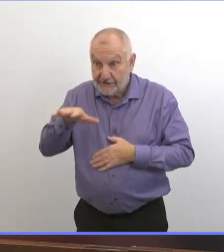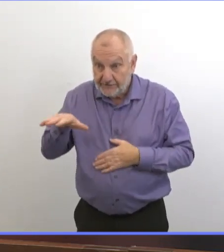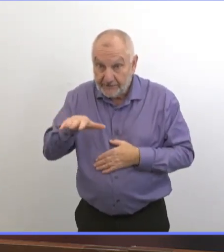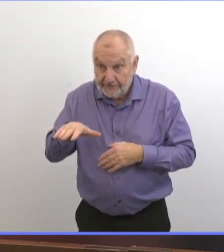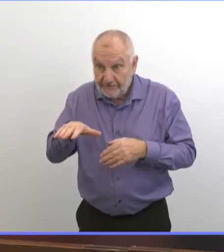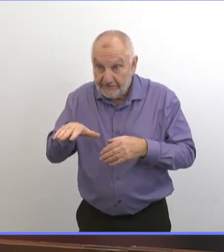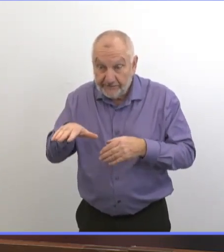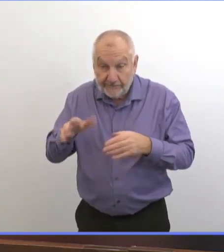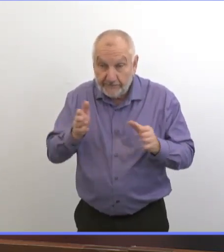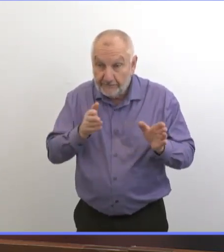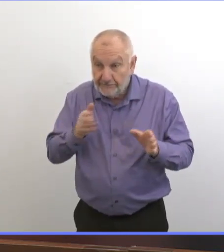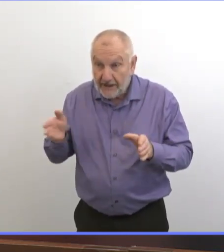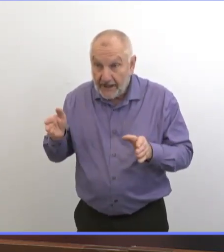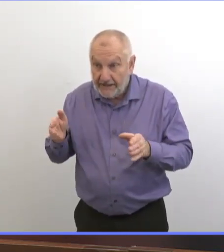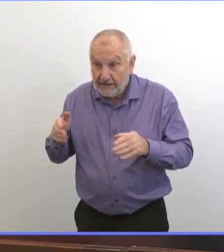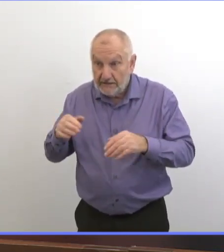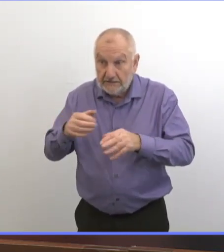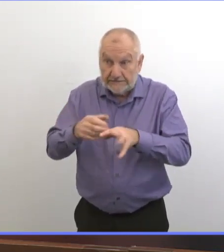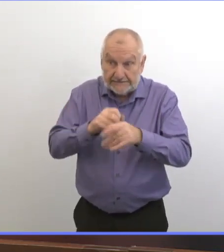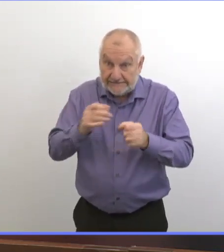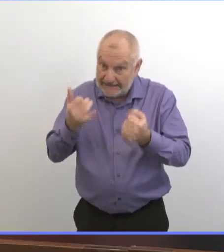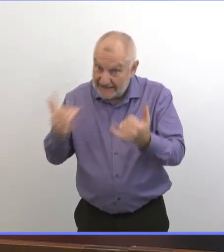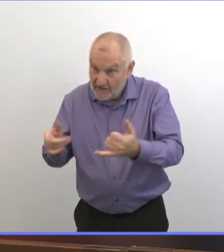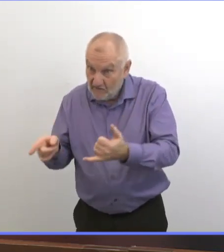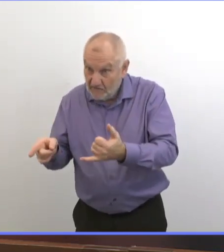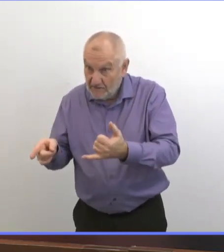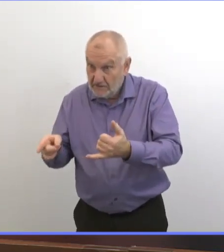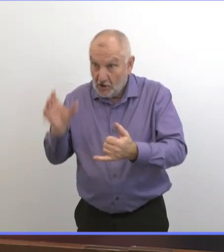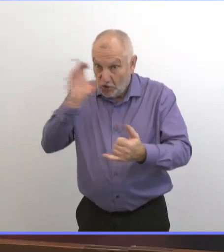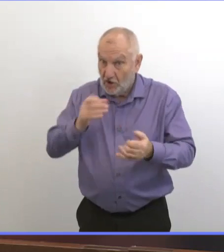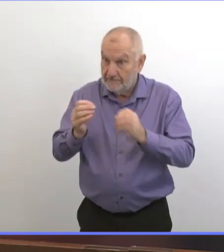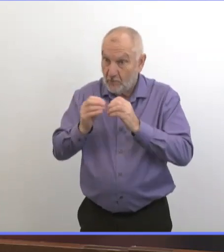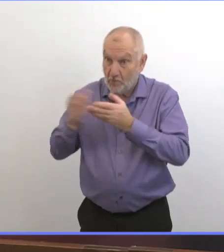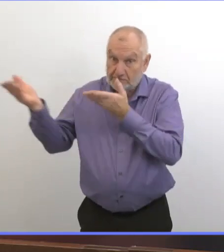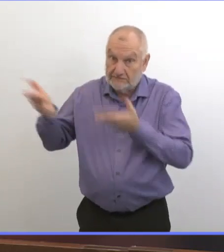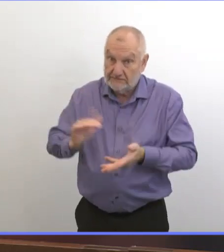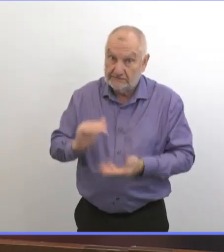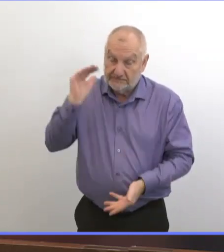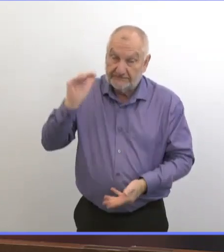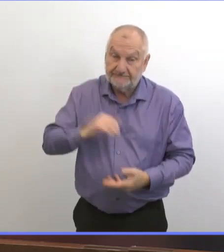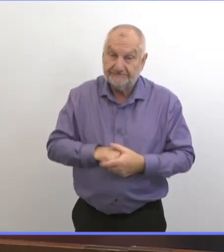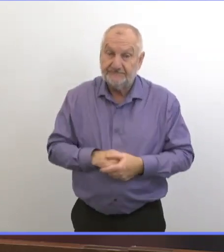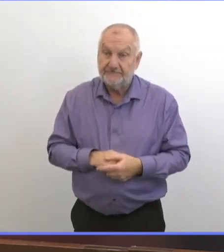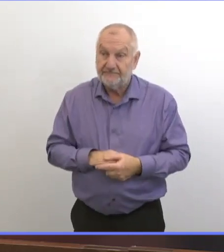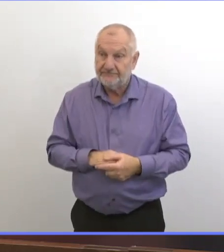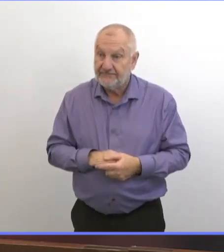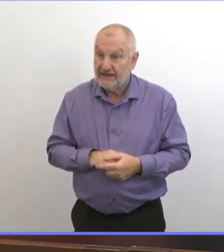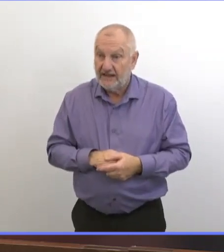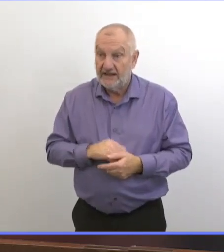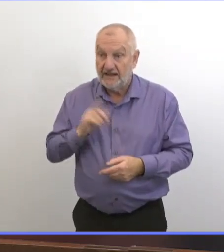ont pris des mesures pour se préparer. Mais je ne peux pas donner de détails sur ces questions.